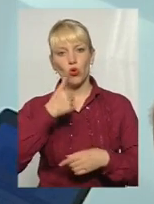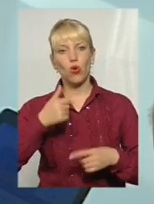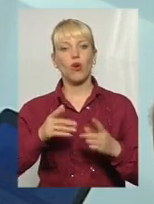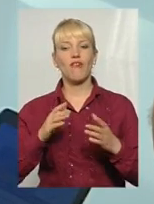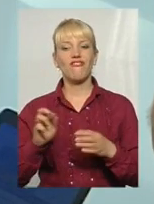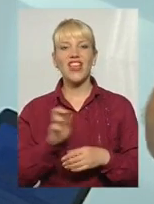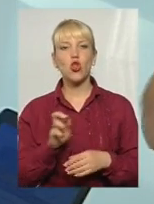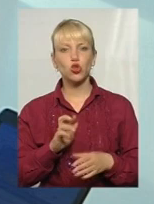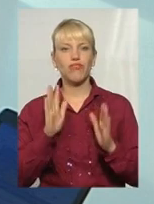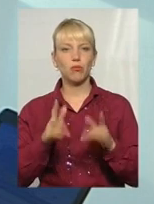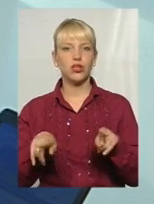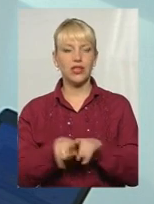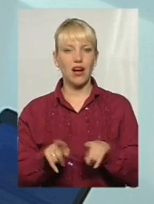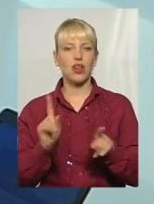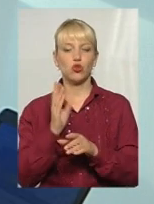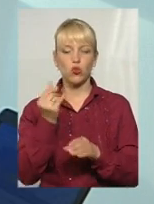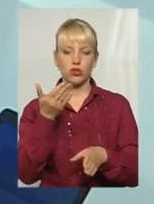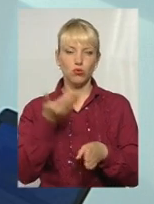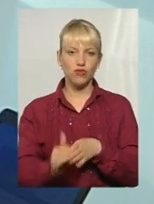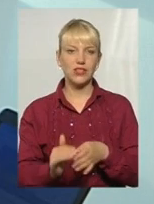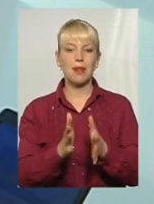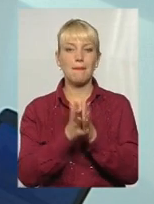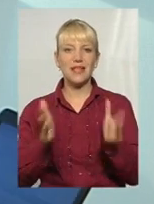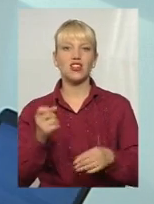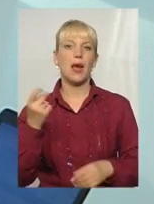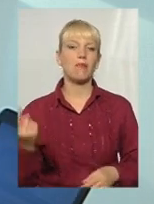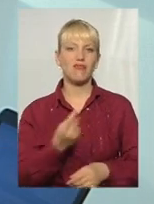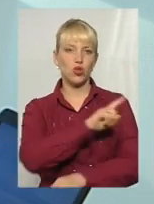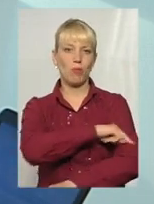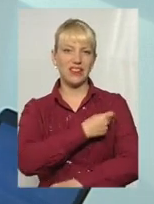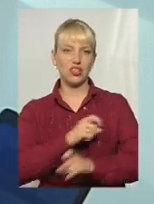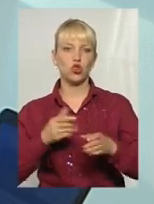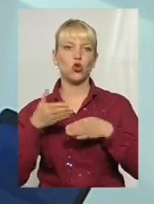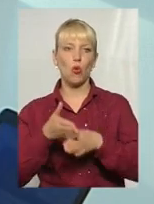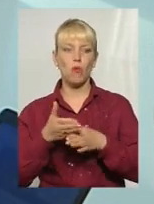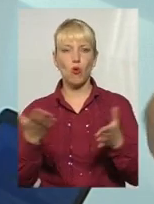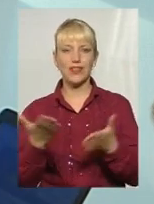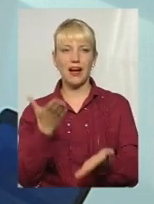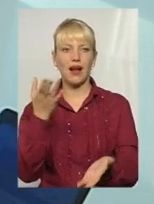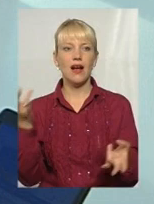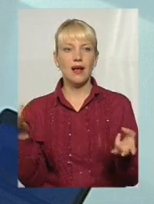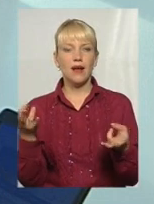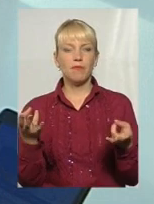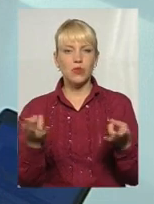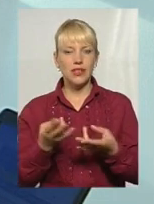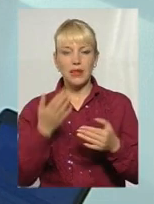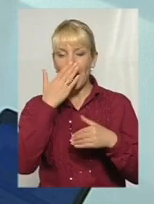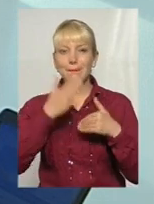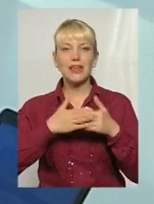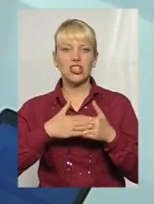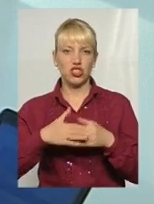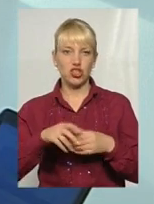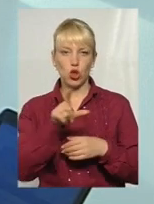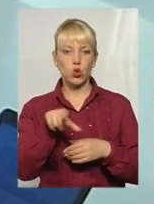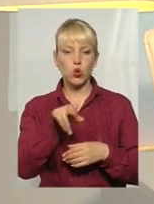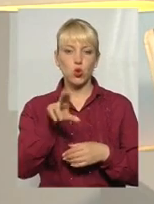виділено коштів на первинну медичну допомогу, яка, скажімо, має безпосередньо наближене. Принцип